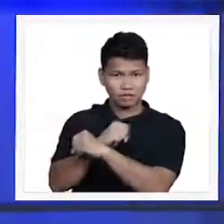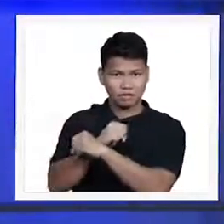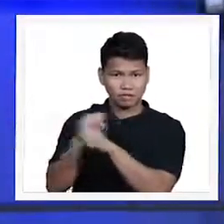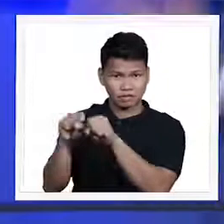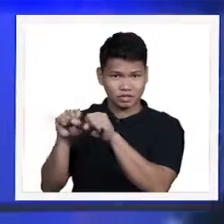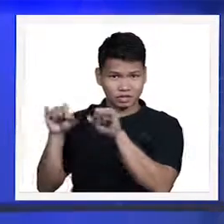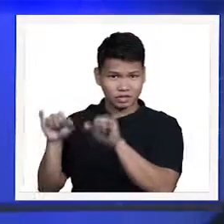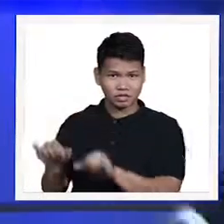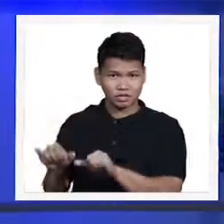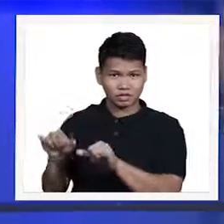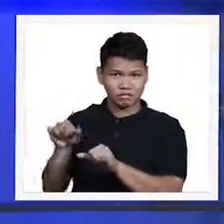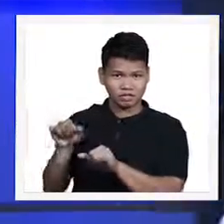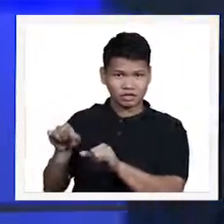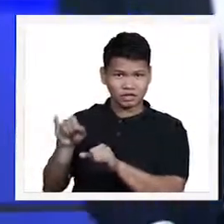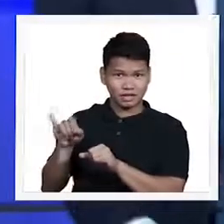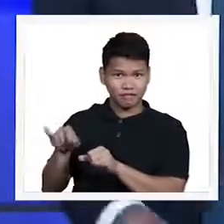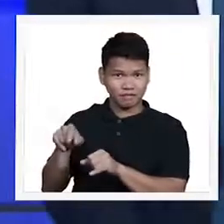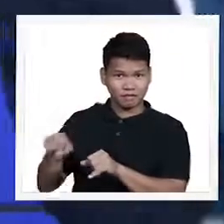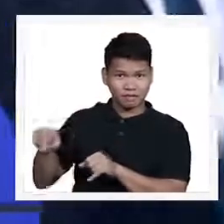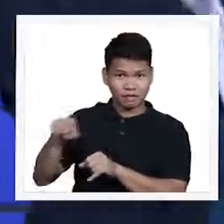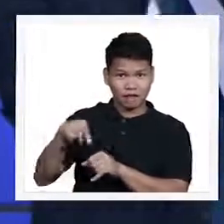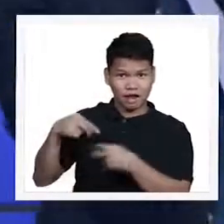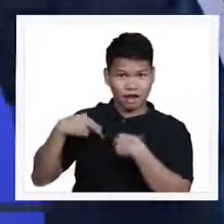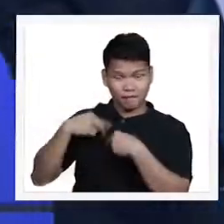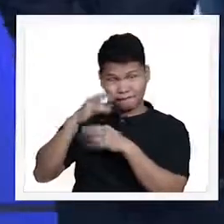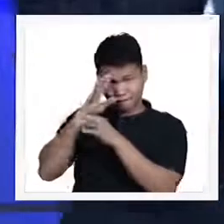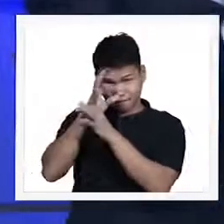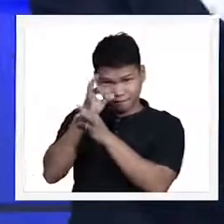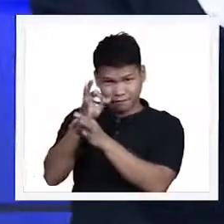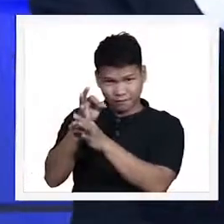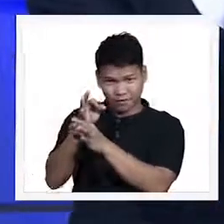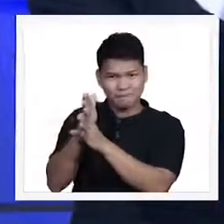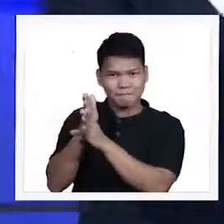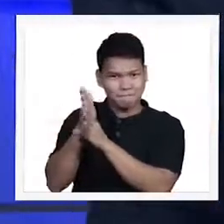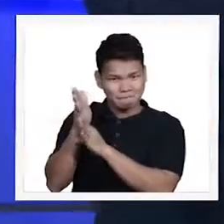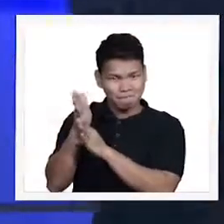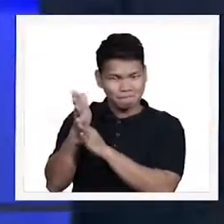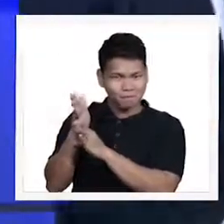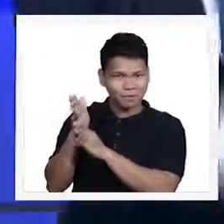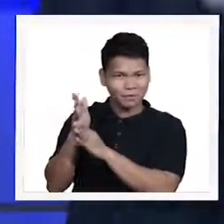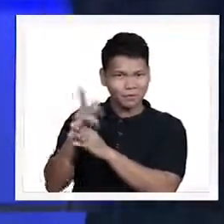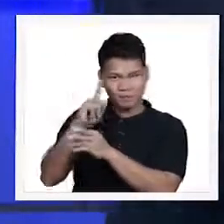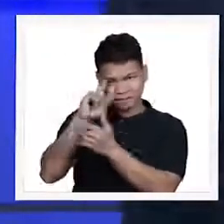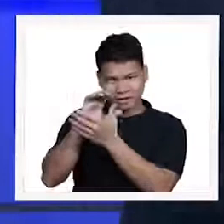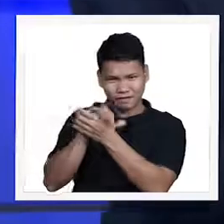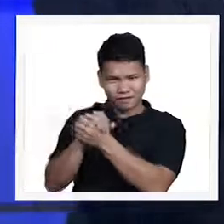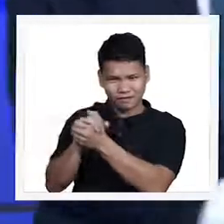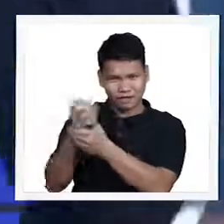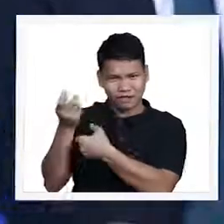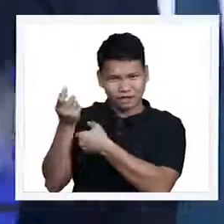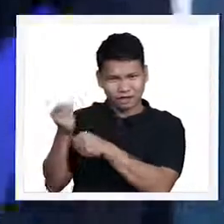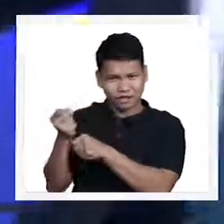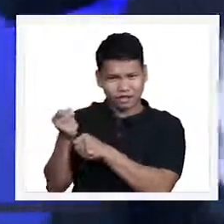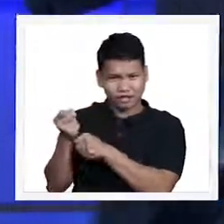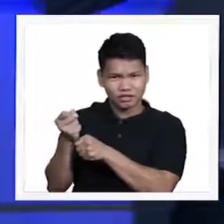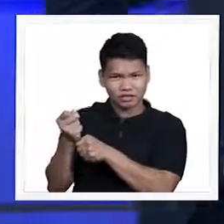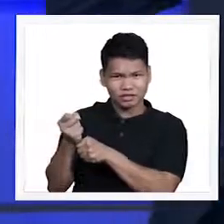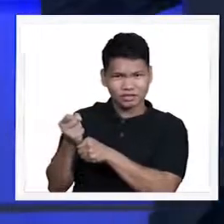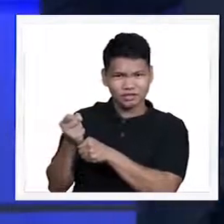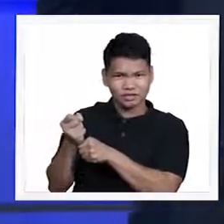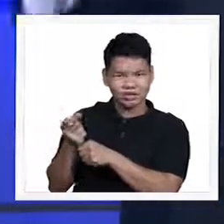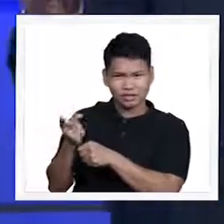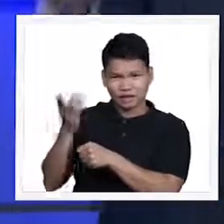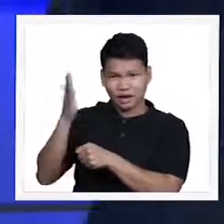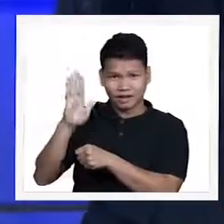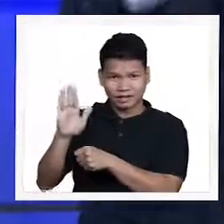mayroong paniniwala, isang tao na mayroong faith and trust, lalong-lalo na po